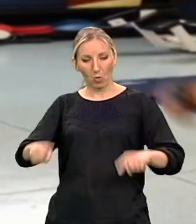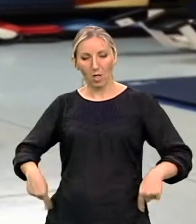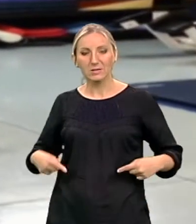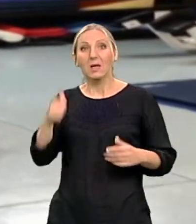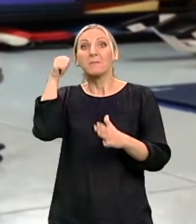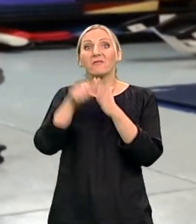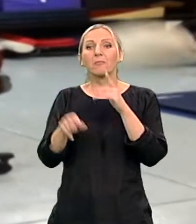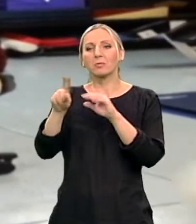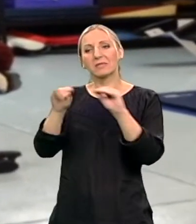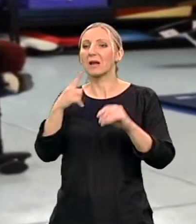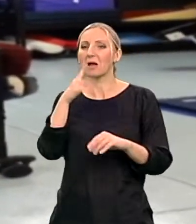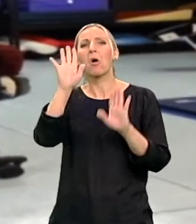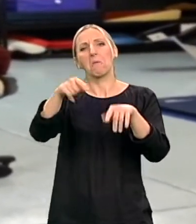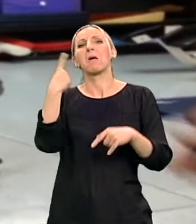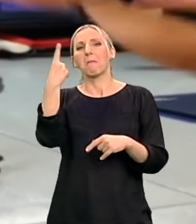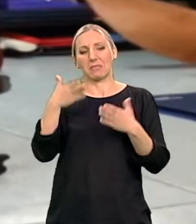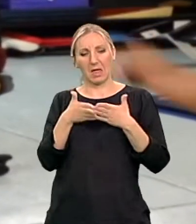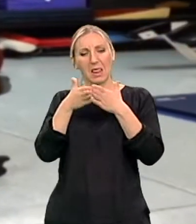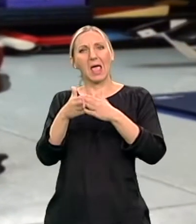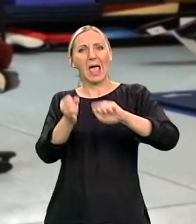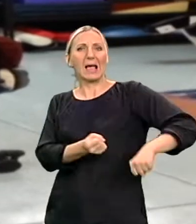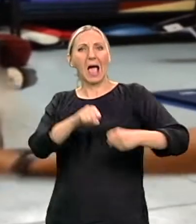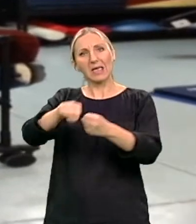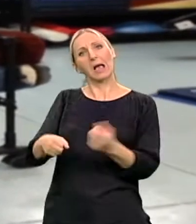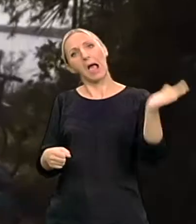rekao E pa ja imam jedan kajak, ali idemo da veslaš.